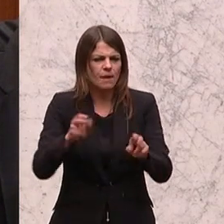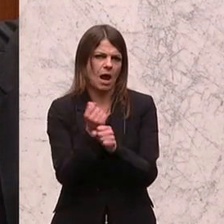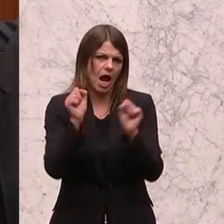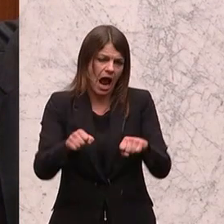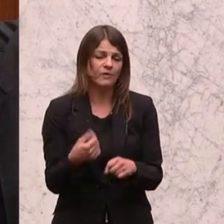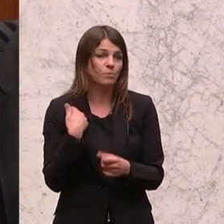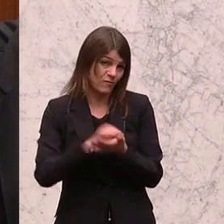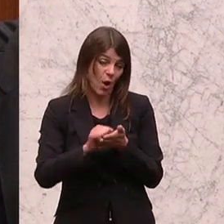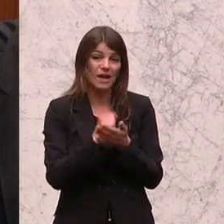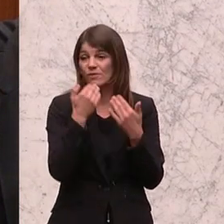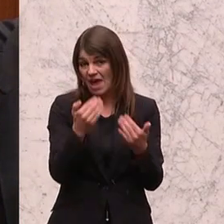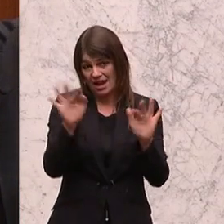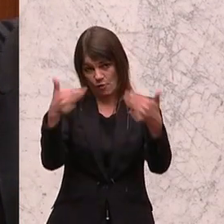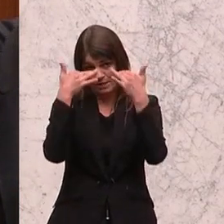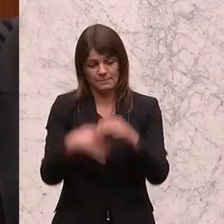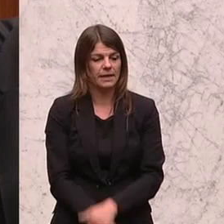danke für Ihre Aufmerksamkeit.